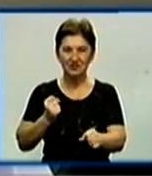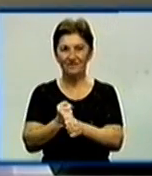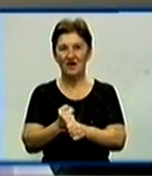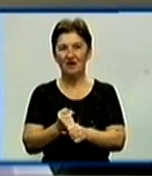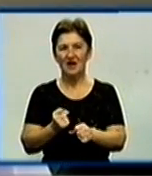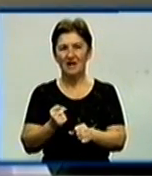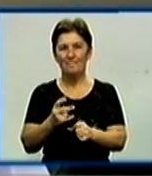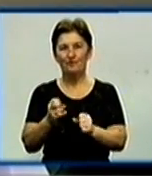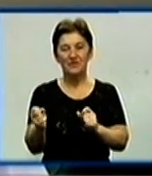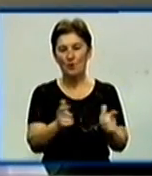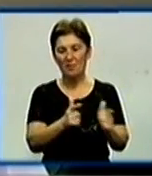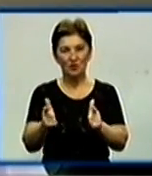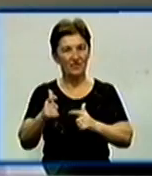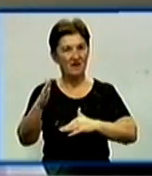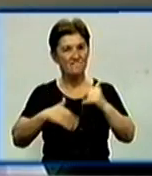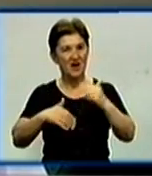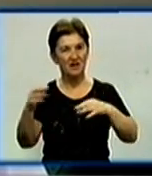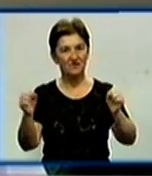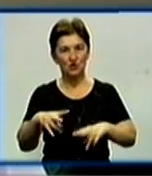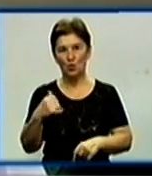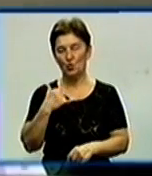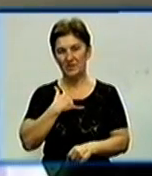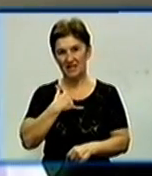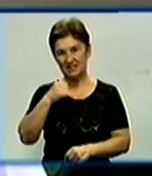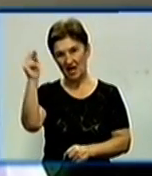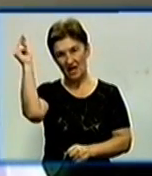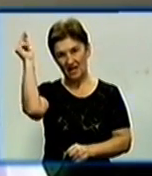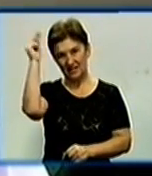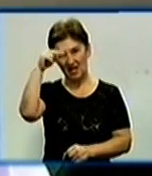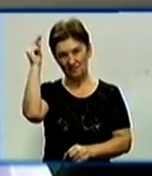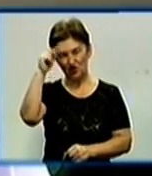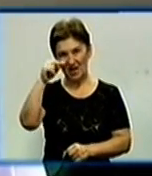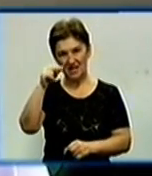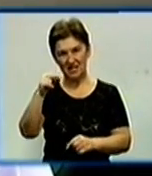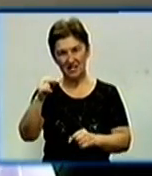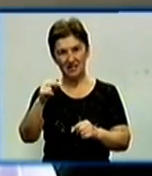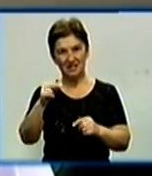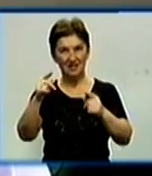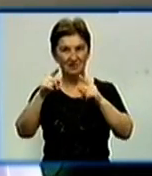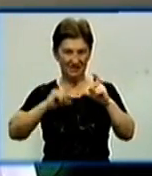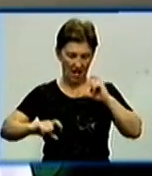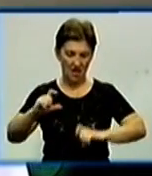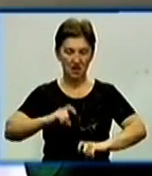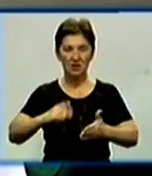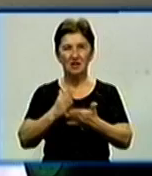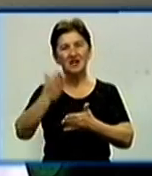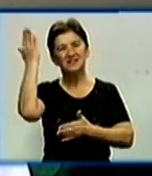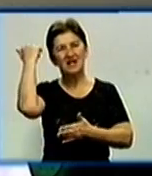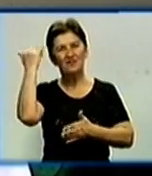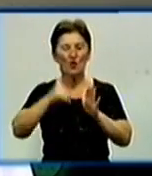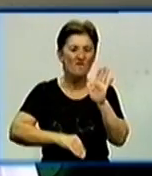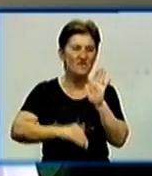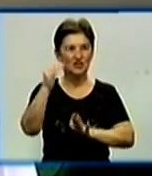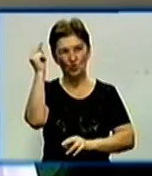авіційних фахівців у нас в навчальному закладі. В той період, коли навчальний заклад називався Кіровоградське вище льотне усілище. І